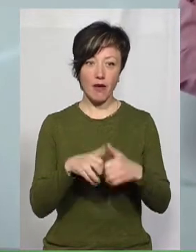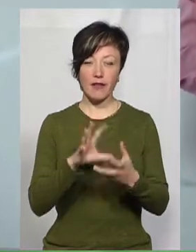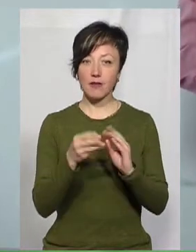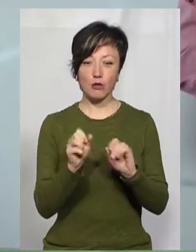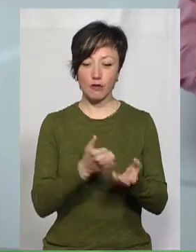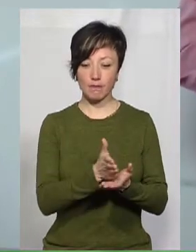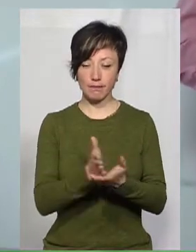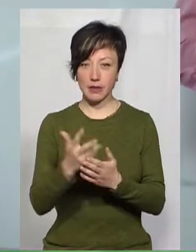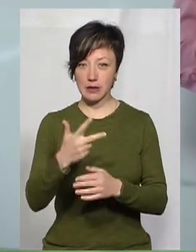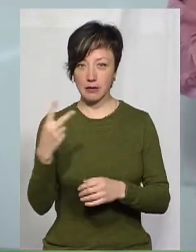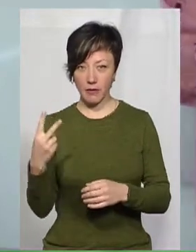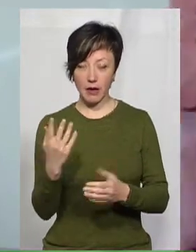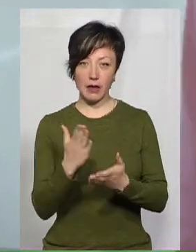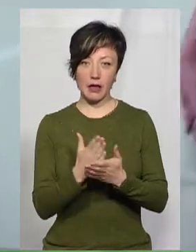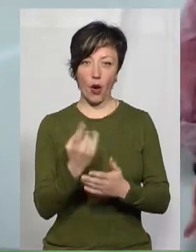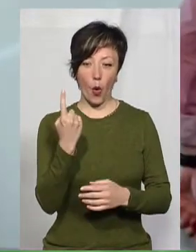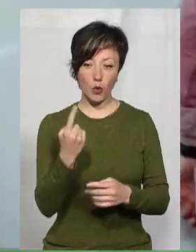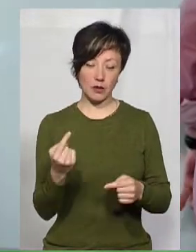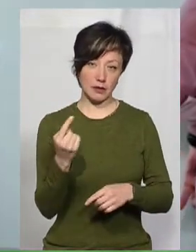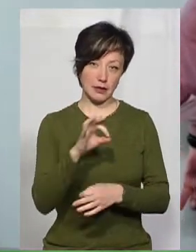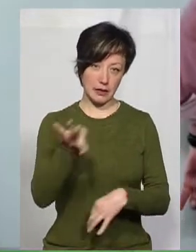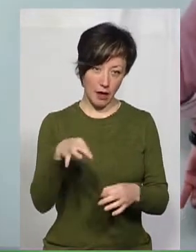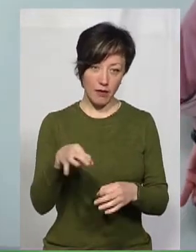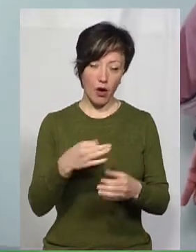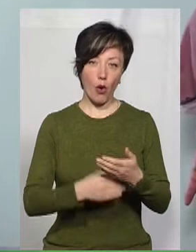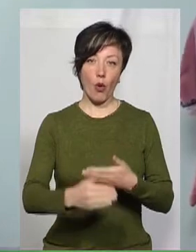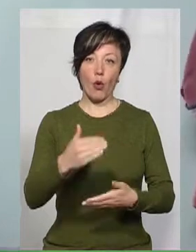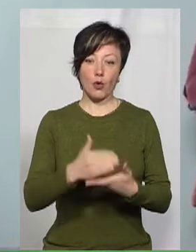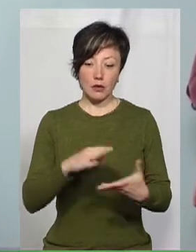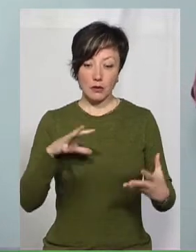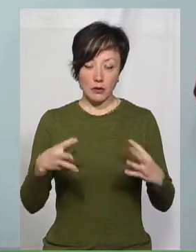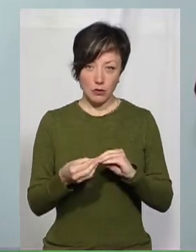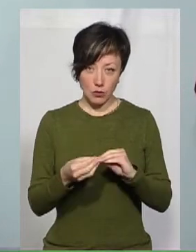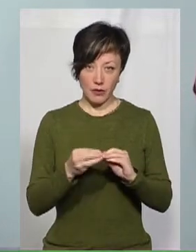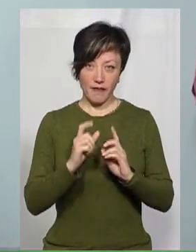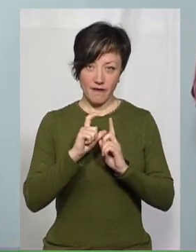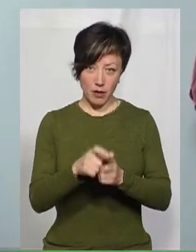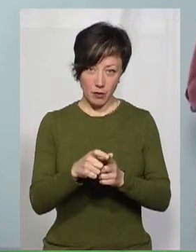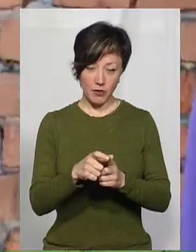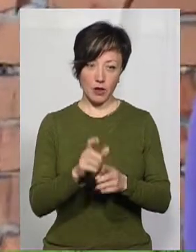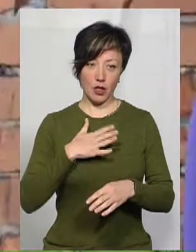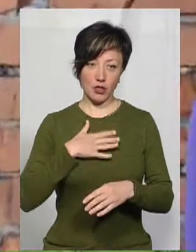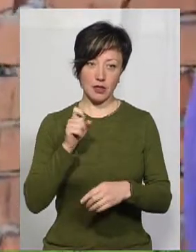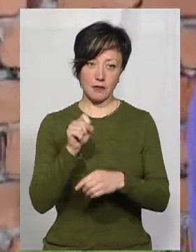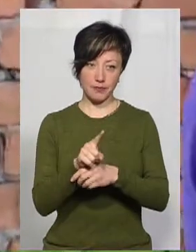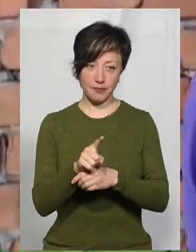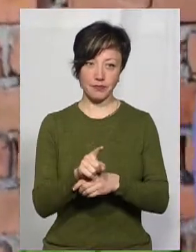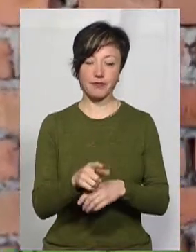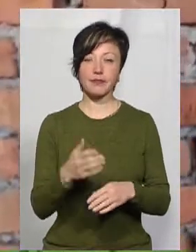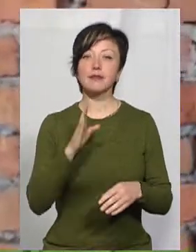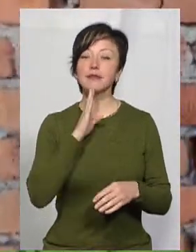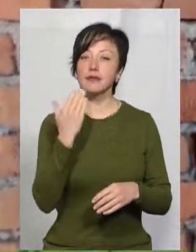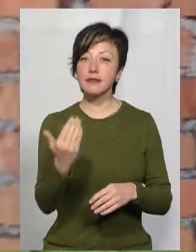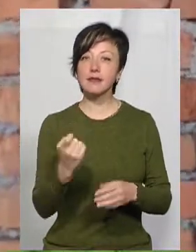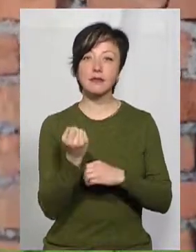серед них є рівно один зайвий, тому остаточна відповідь в нашій задачі. Ганна Адамус – 11-ти класниця